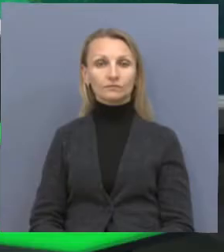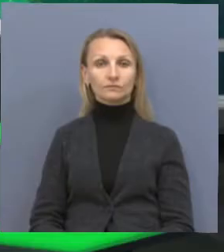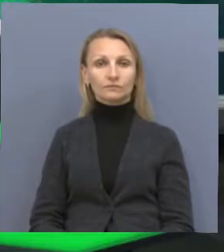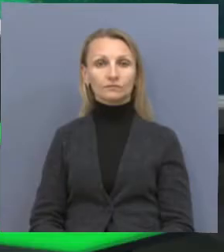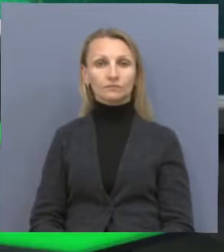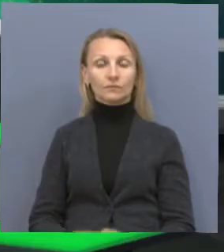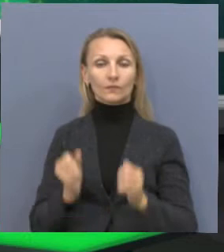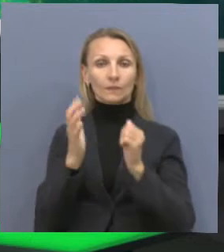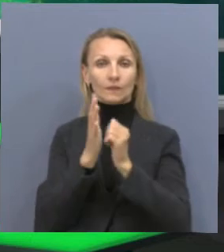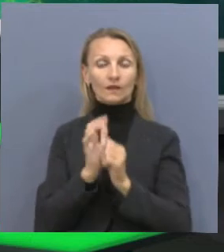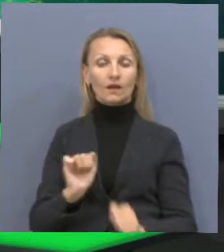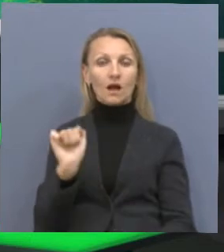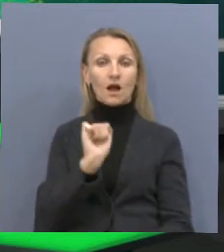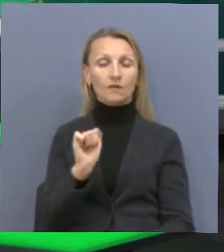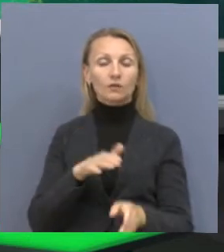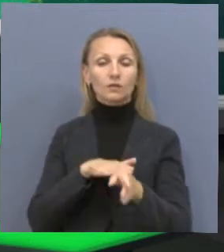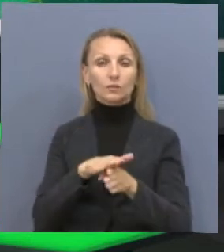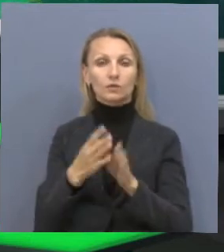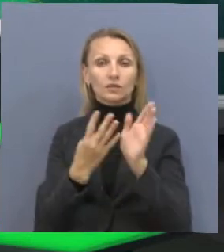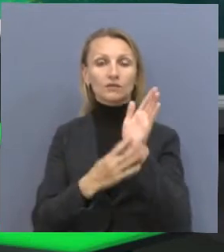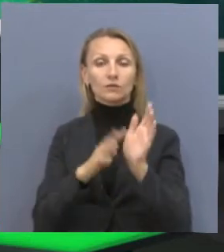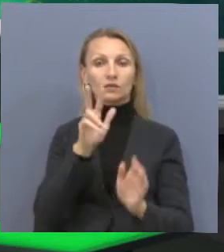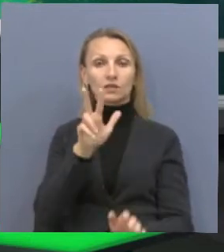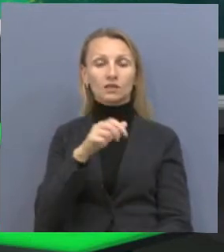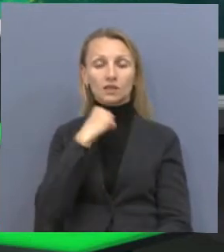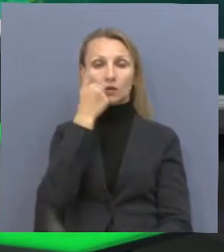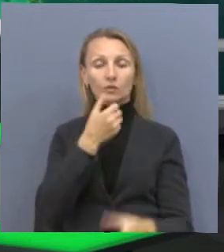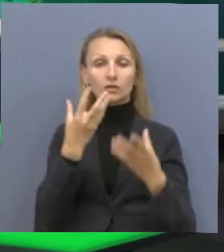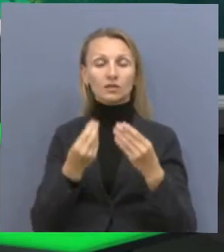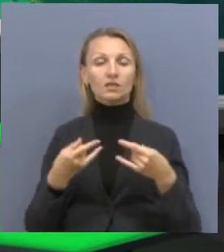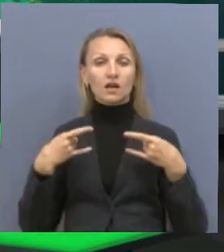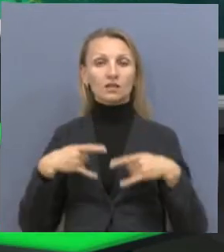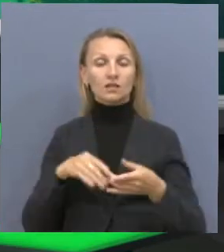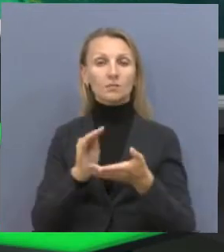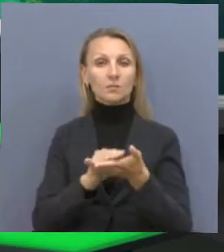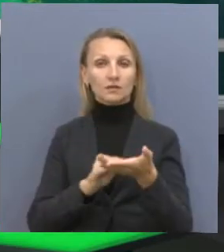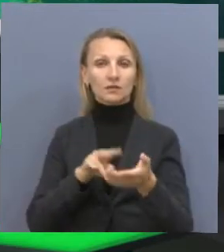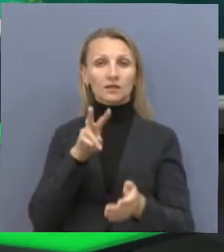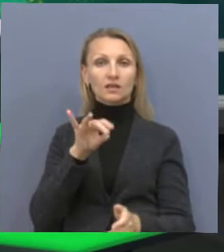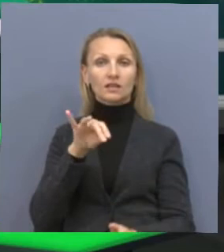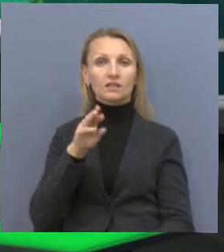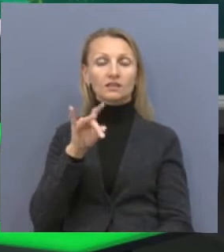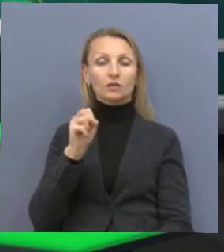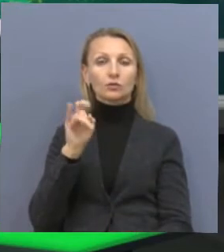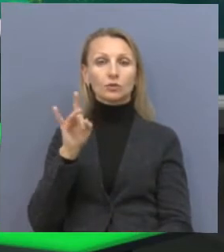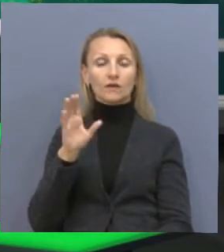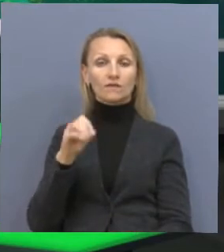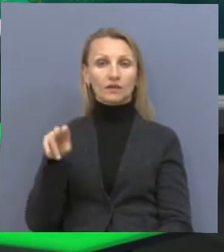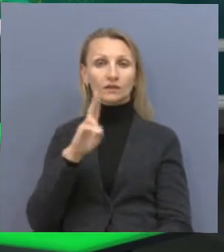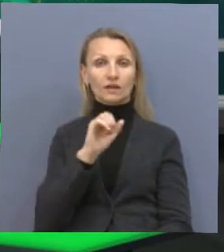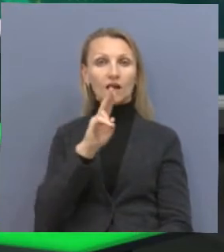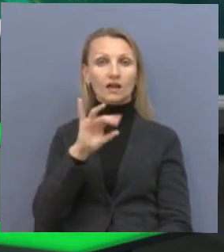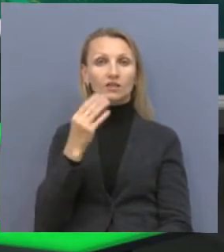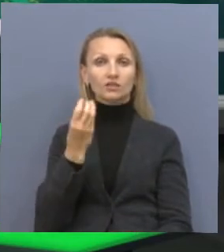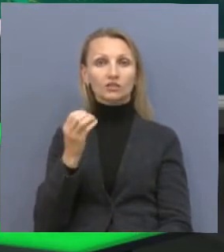15 августа исполнилось 93 года со дня рождения писателя, литературоведа, академика Турсенбека Какишева.